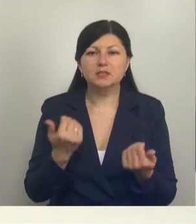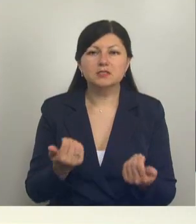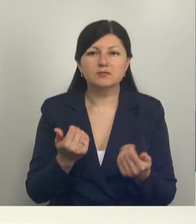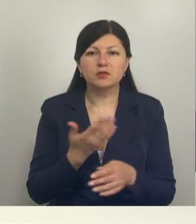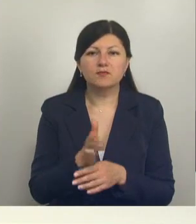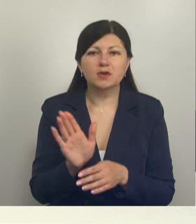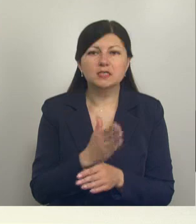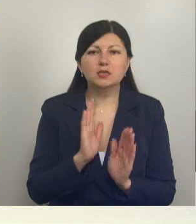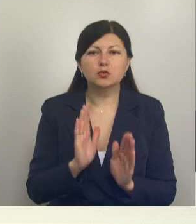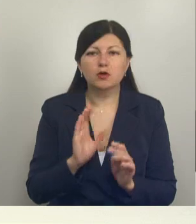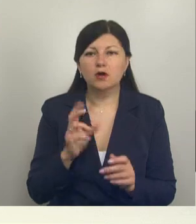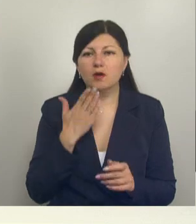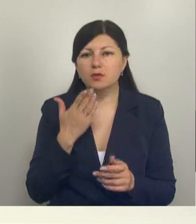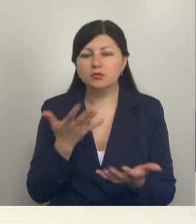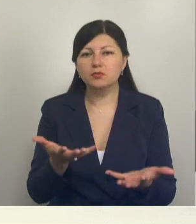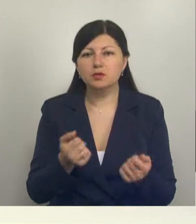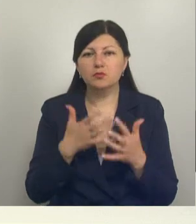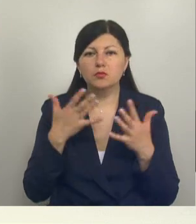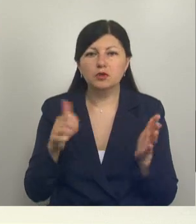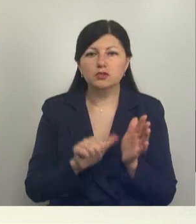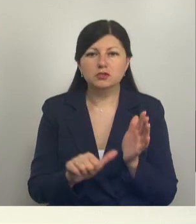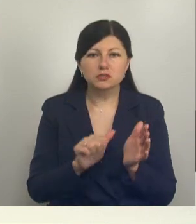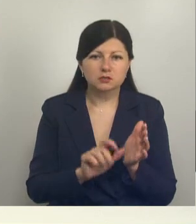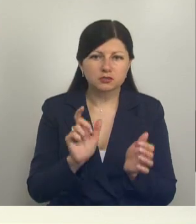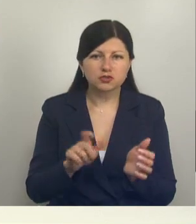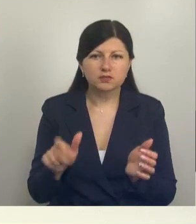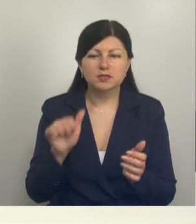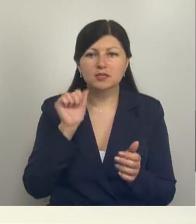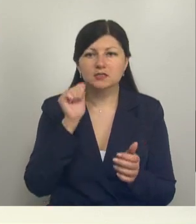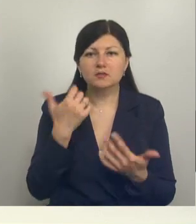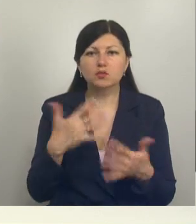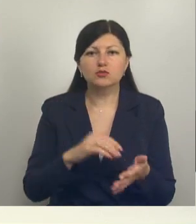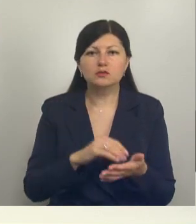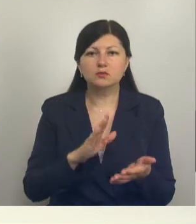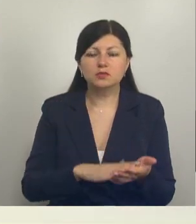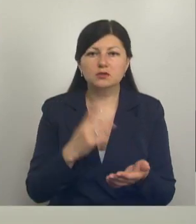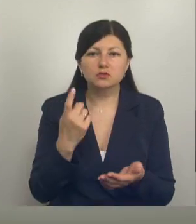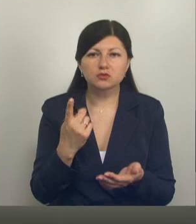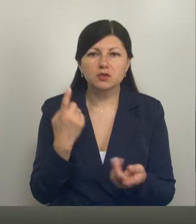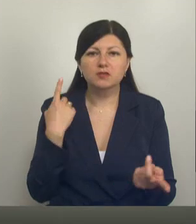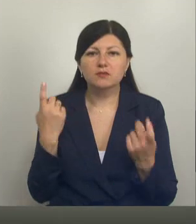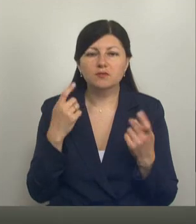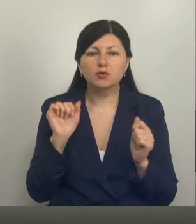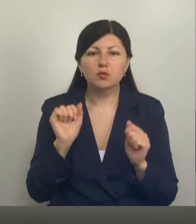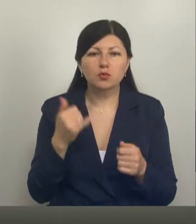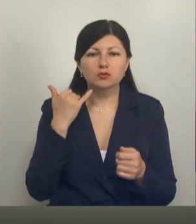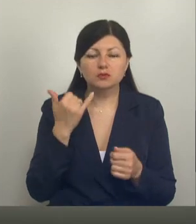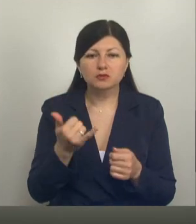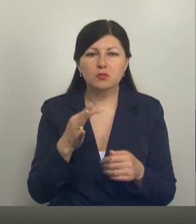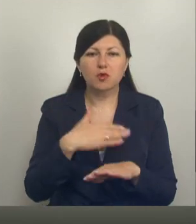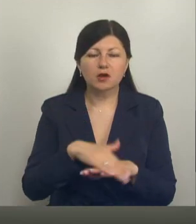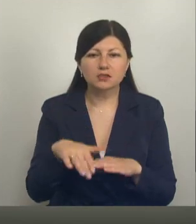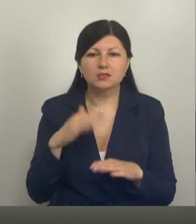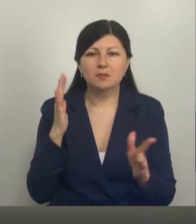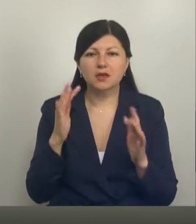в отделении только к обеду приняли более 60 человек. На завтра уже записались 100. Информацию можно уточнить по адресу